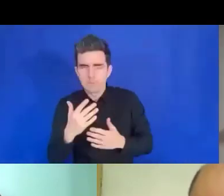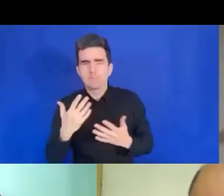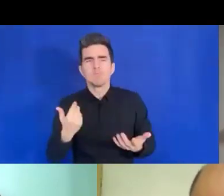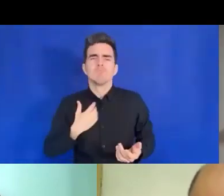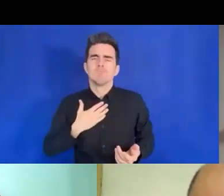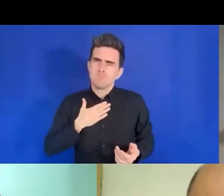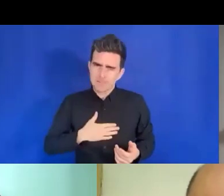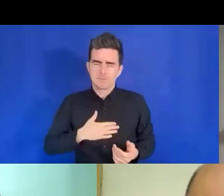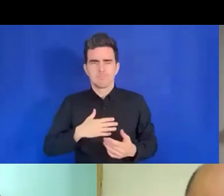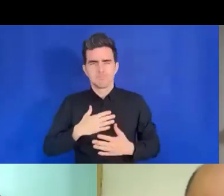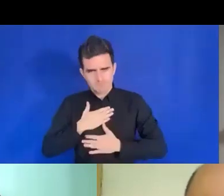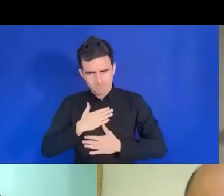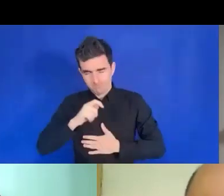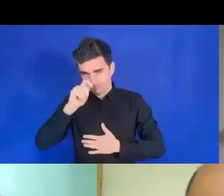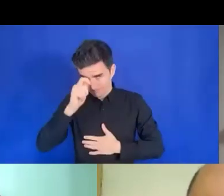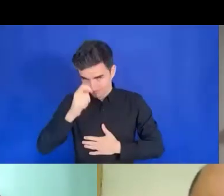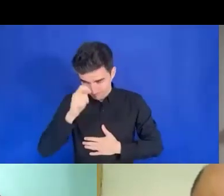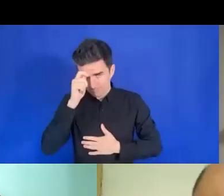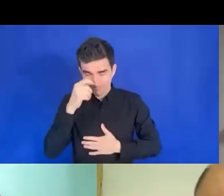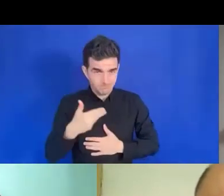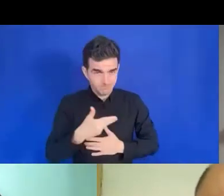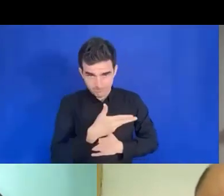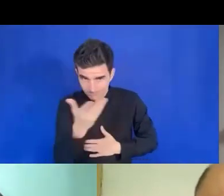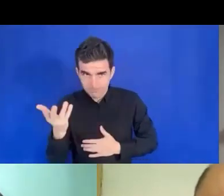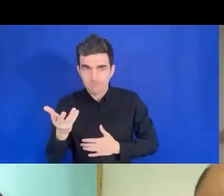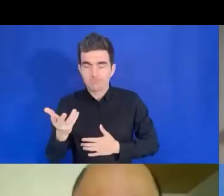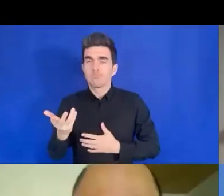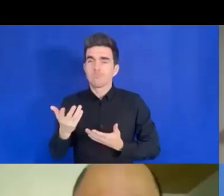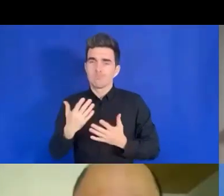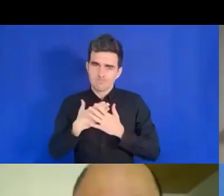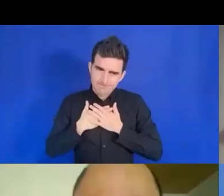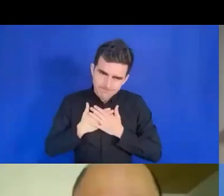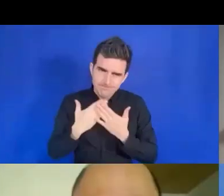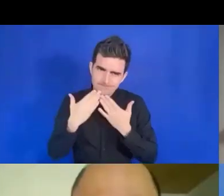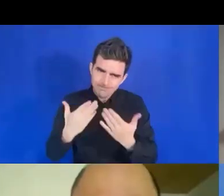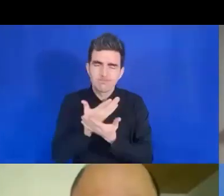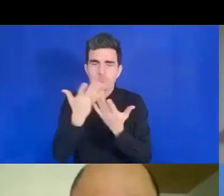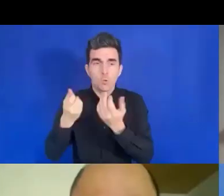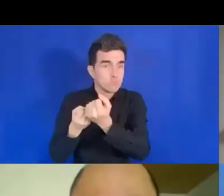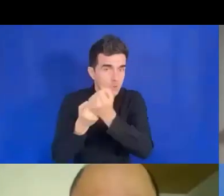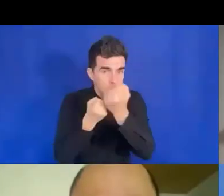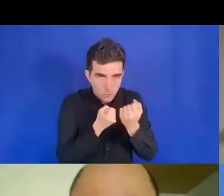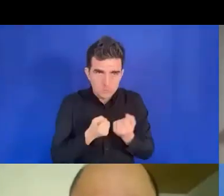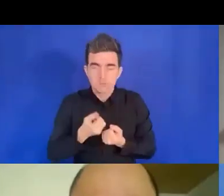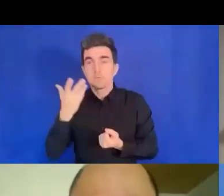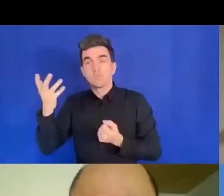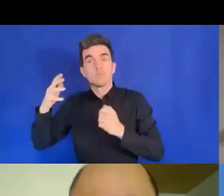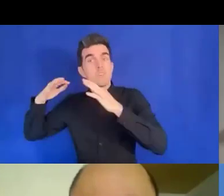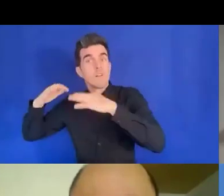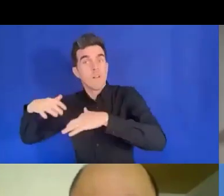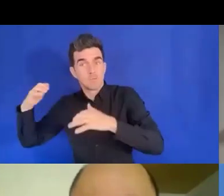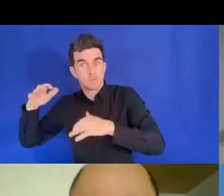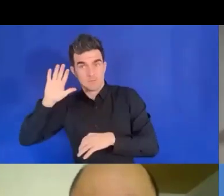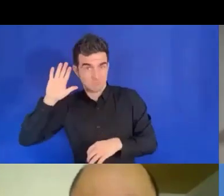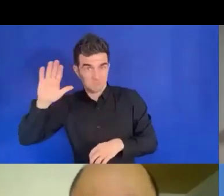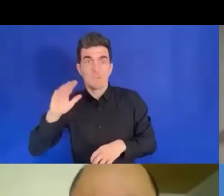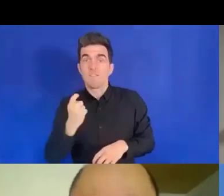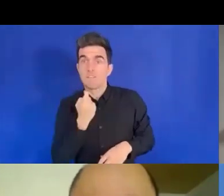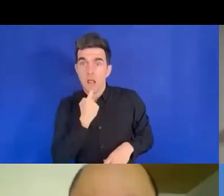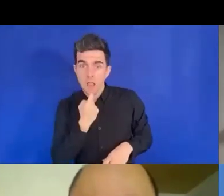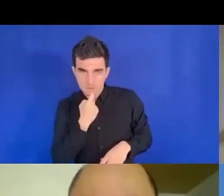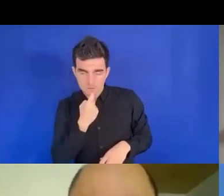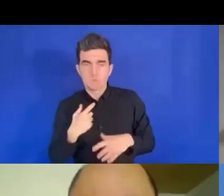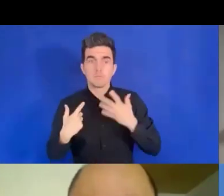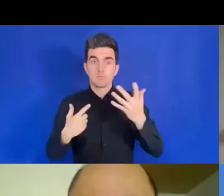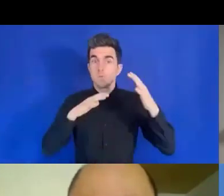remercier le gouvernement de Finlande et le gouvernement de la République de Corée qui